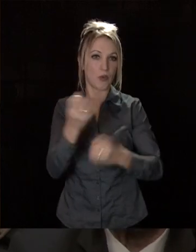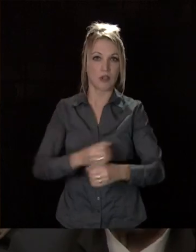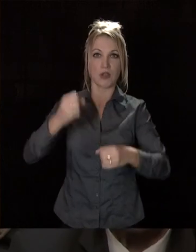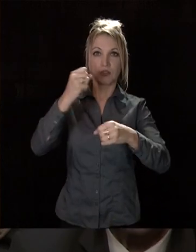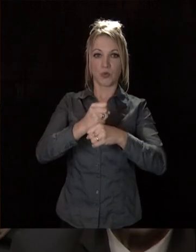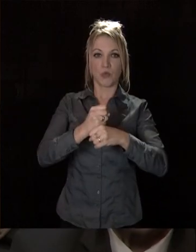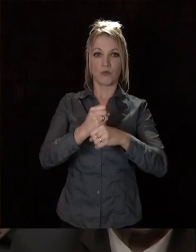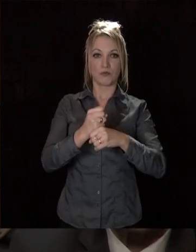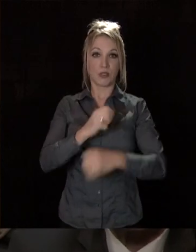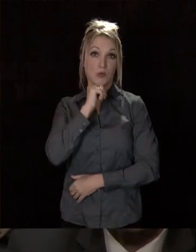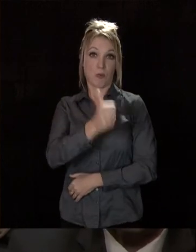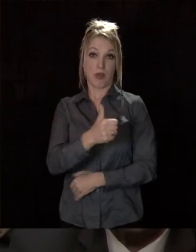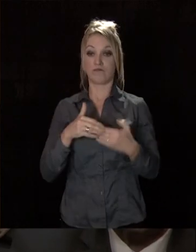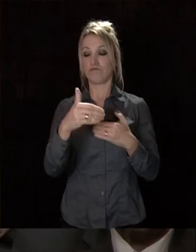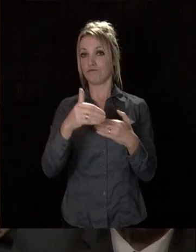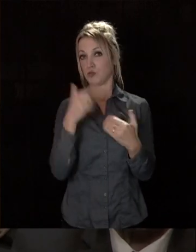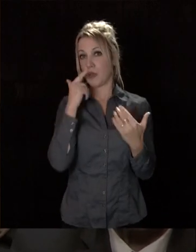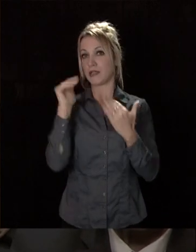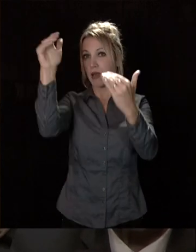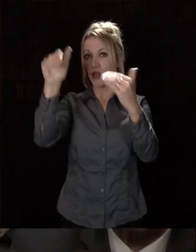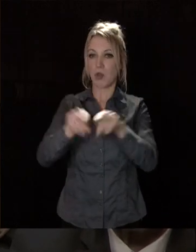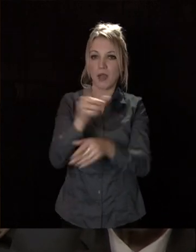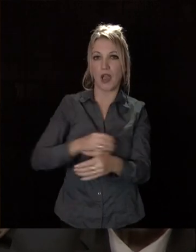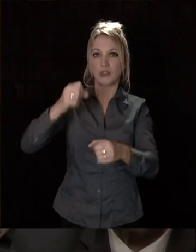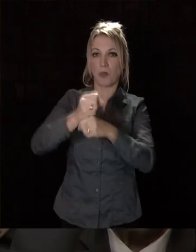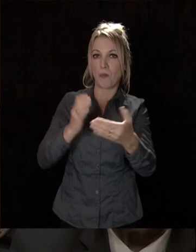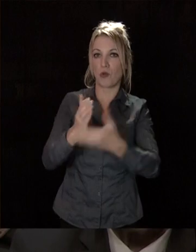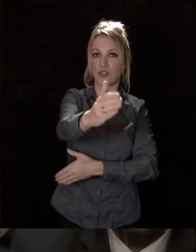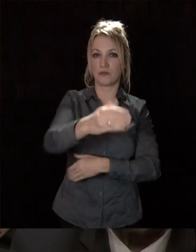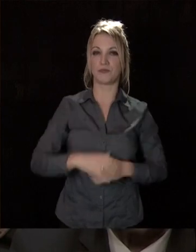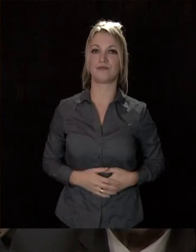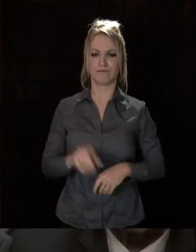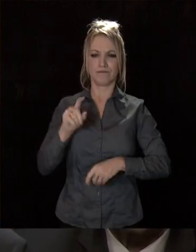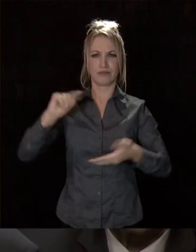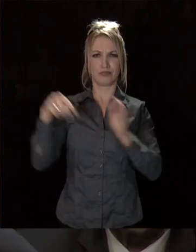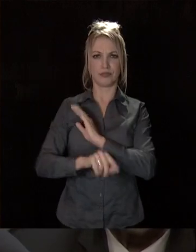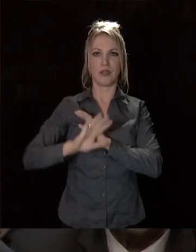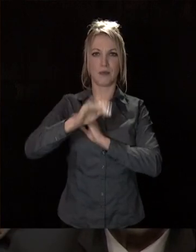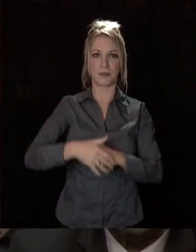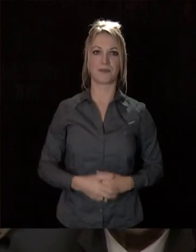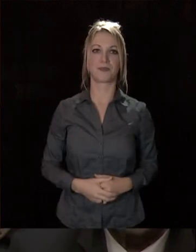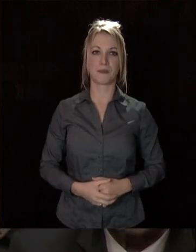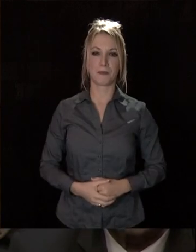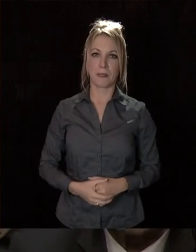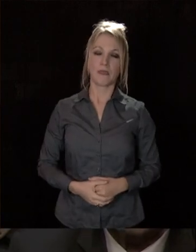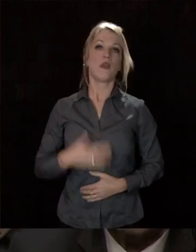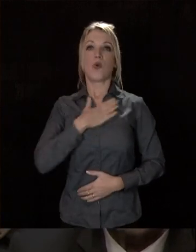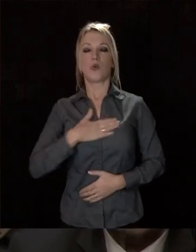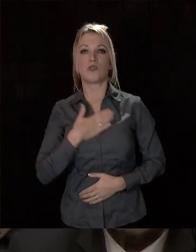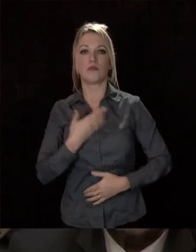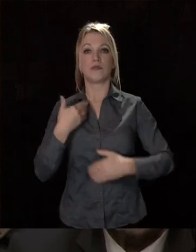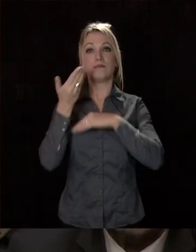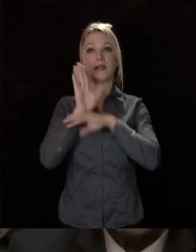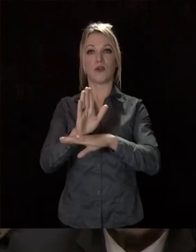et serez demain, je l'espère, ambassadeurs des projets. J'y reviendrai. C'est avec beaucoup de plaisir que je